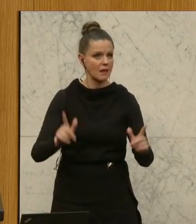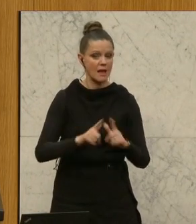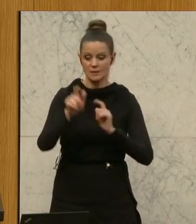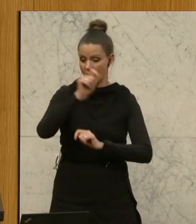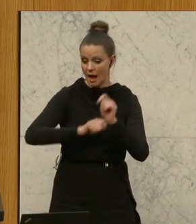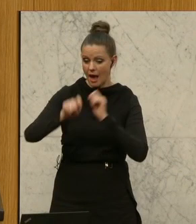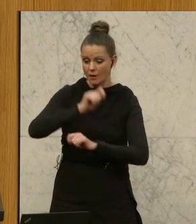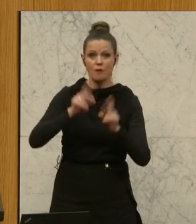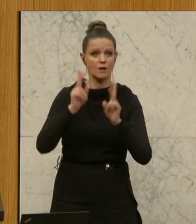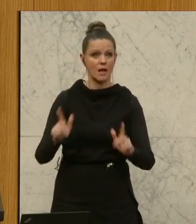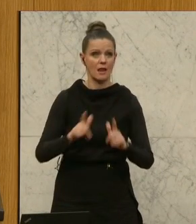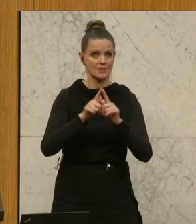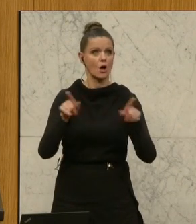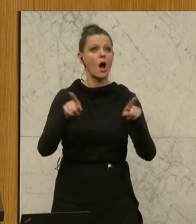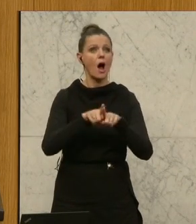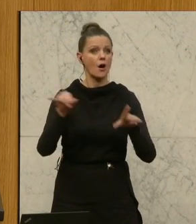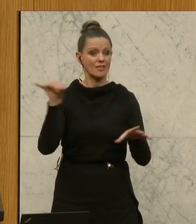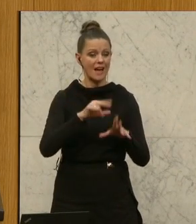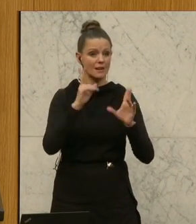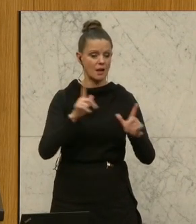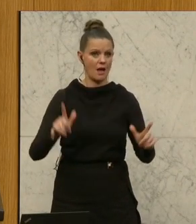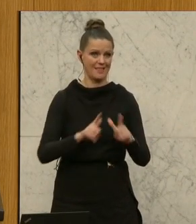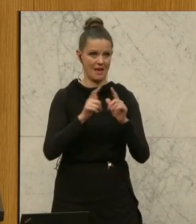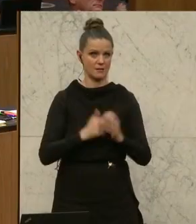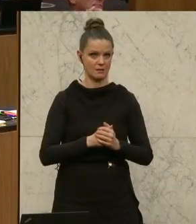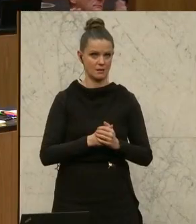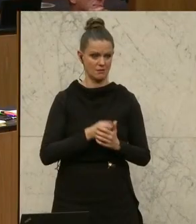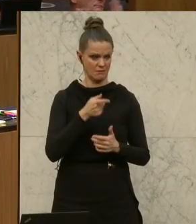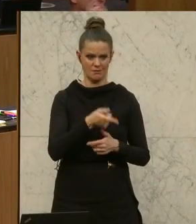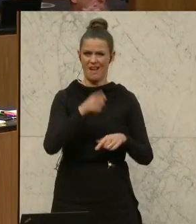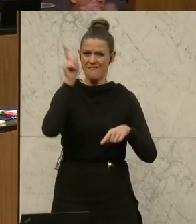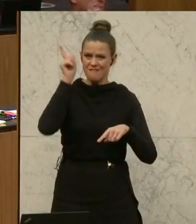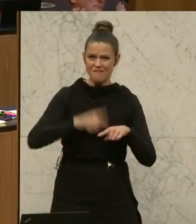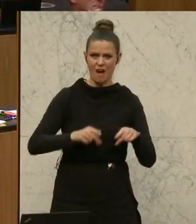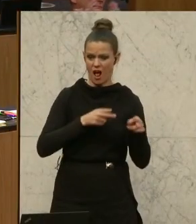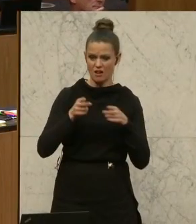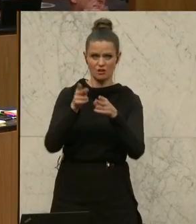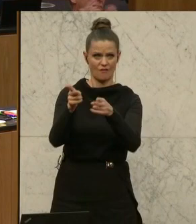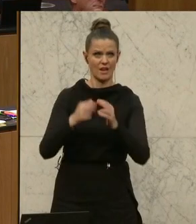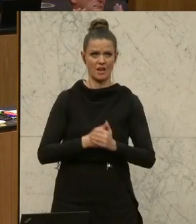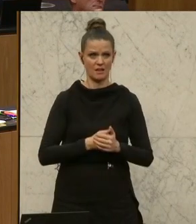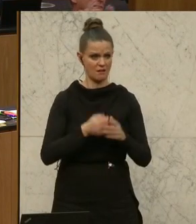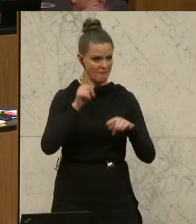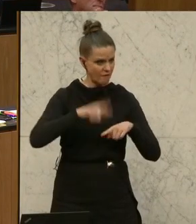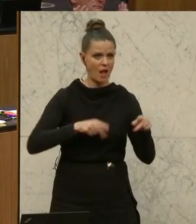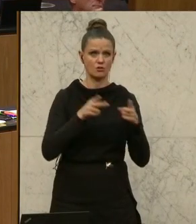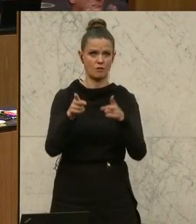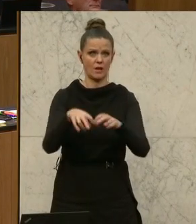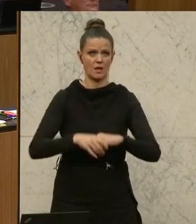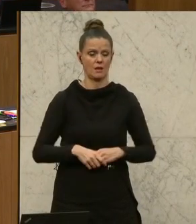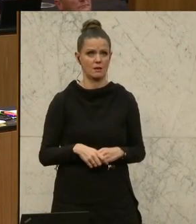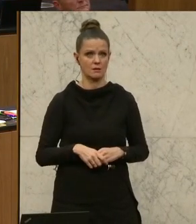leisten können und das Tanken leisten können. Sie sind am falschen Gleis unterwegs. Sie sind am falschen Gleis unterwegs.